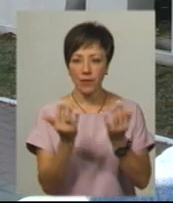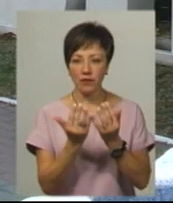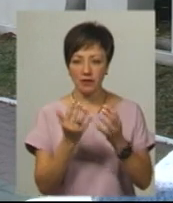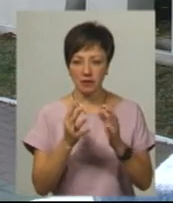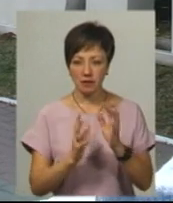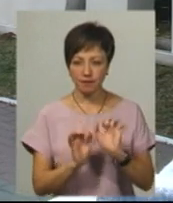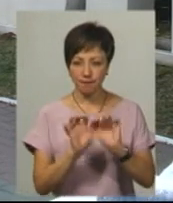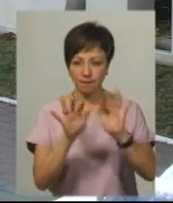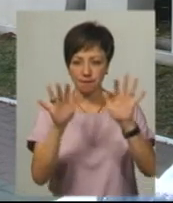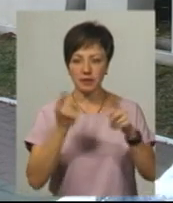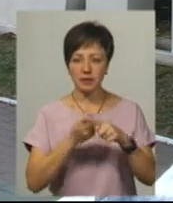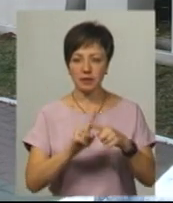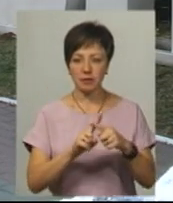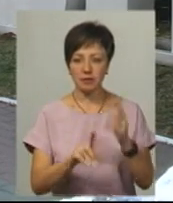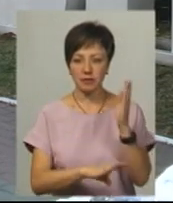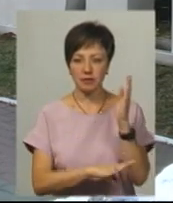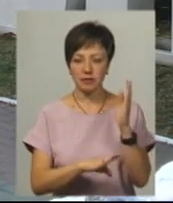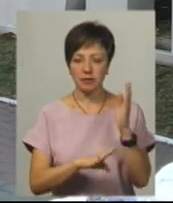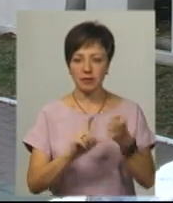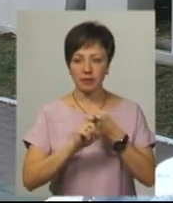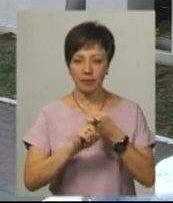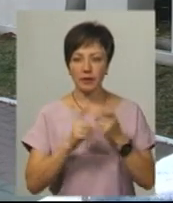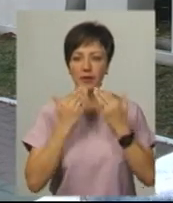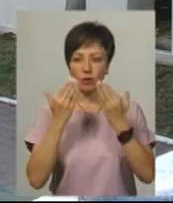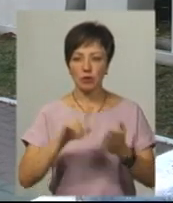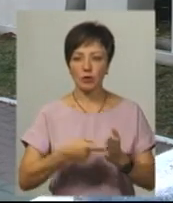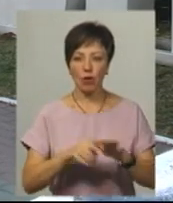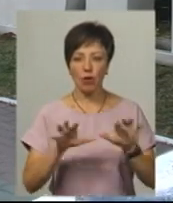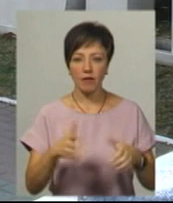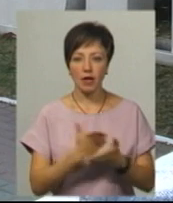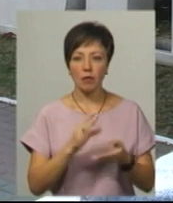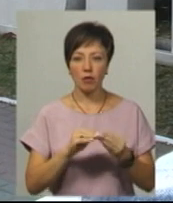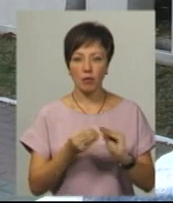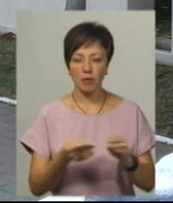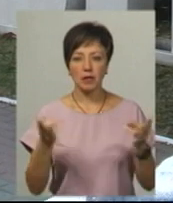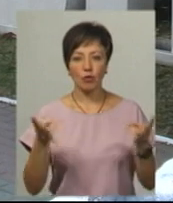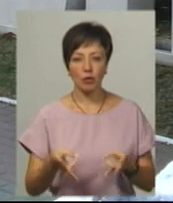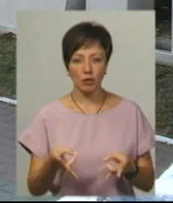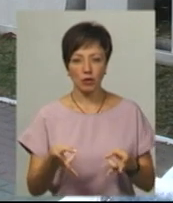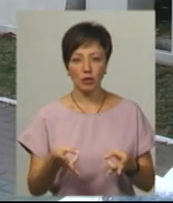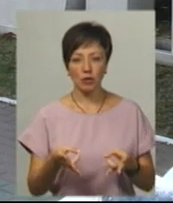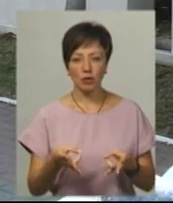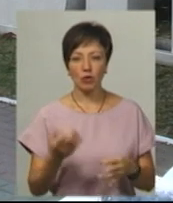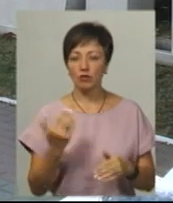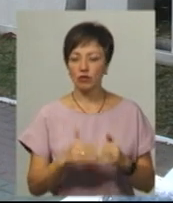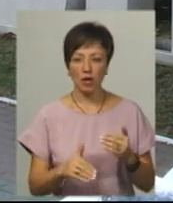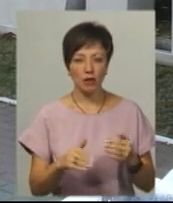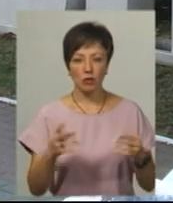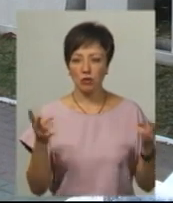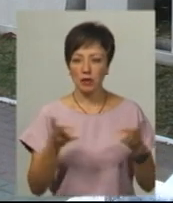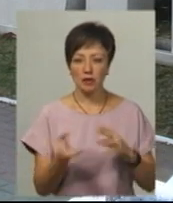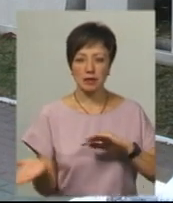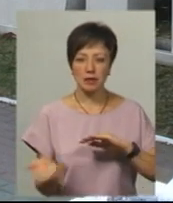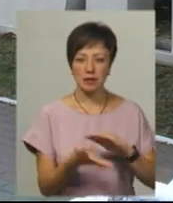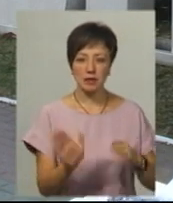І я звернулася до міського голови, така і така є проблема, вже необхідно його було